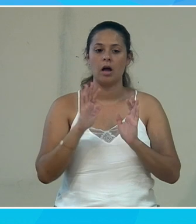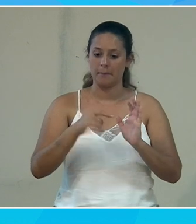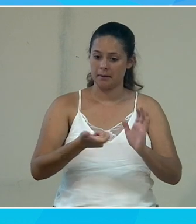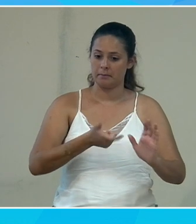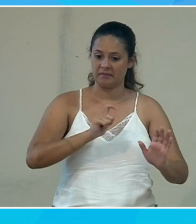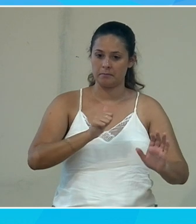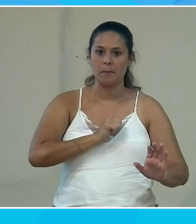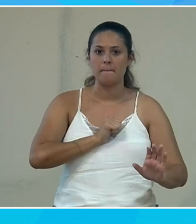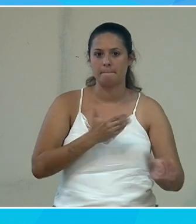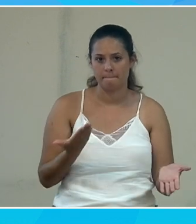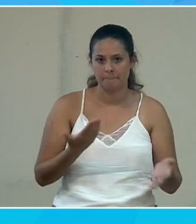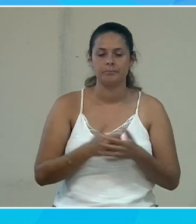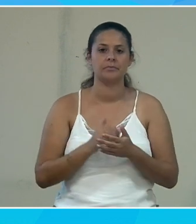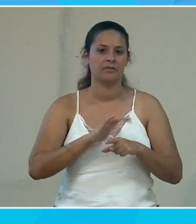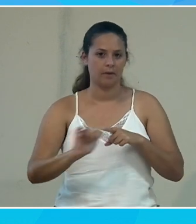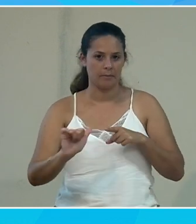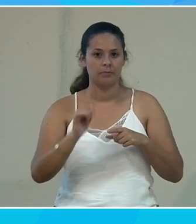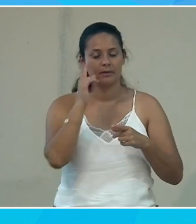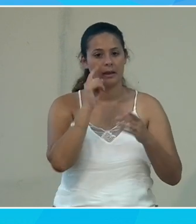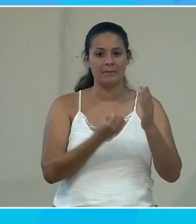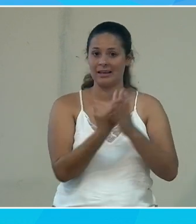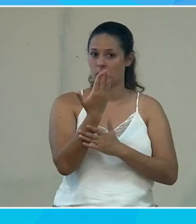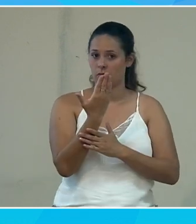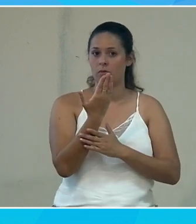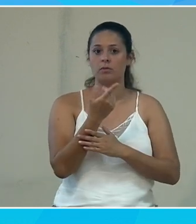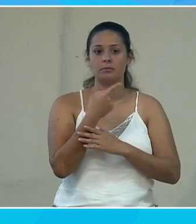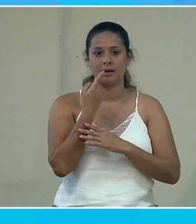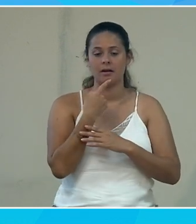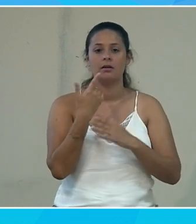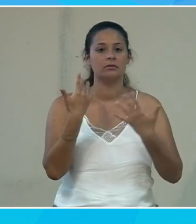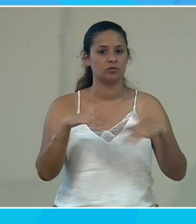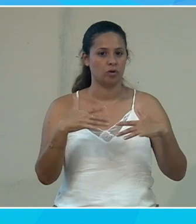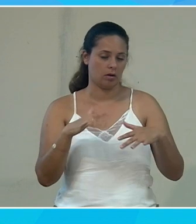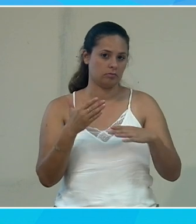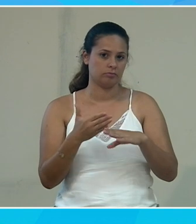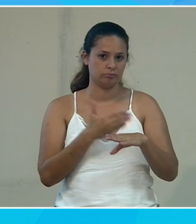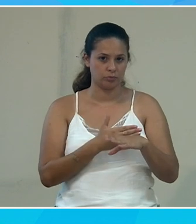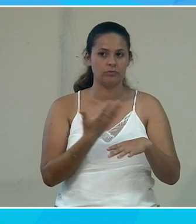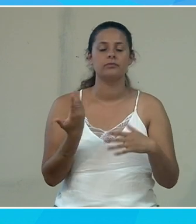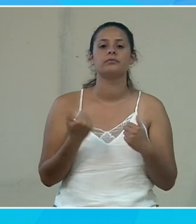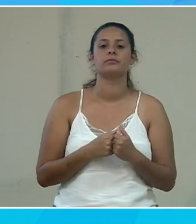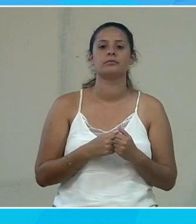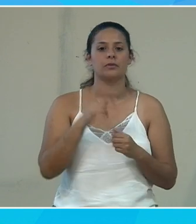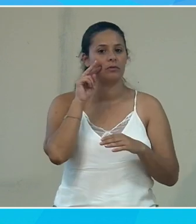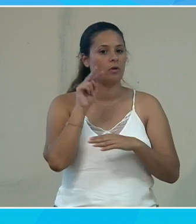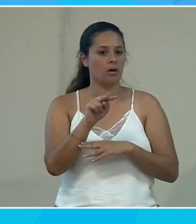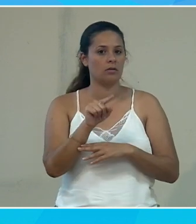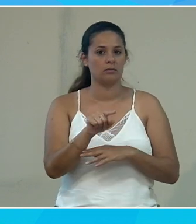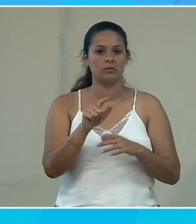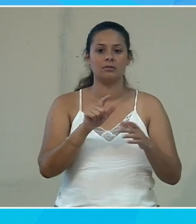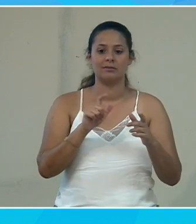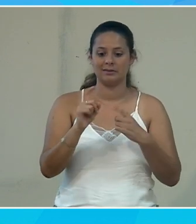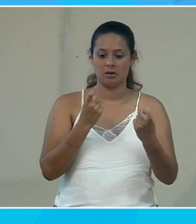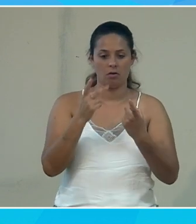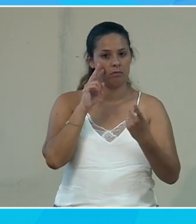-mêmes deuxième chose c'est le côté innovation j'en ai parlé je ne pas rester dessus la partie humain pour ressembler à ses clients j'en ai parlé